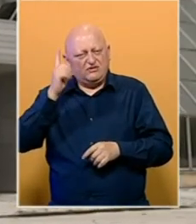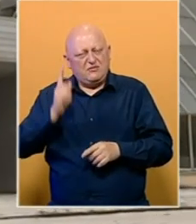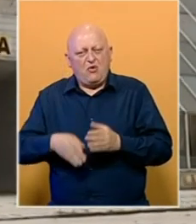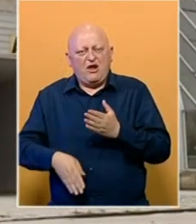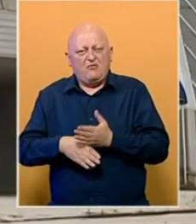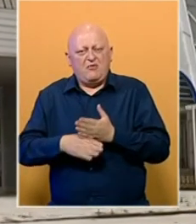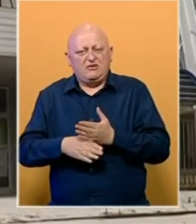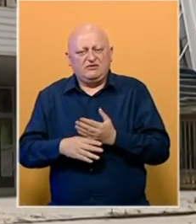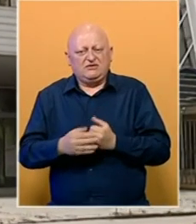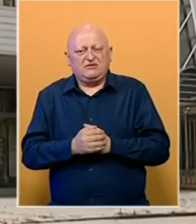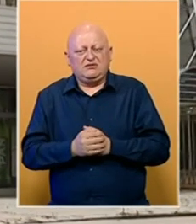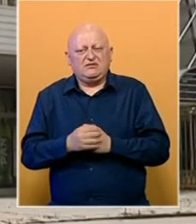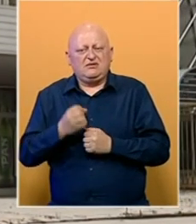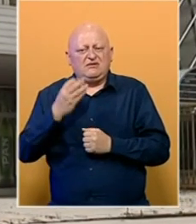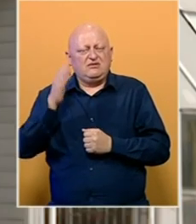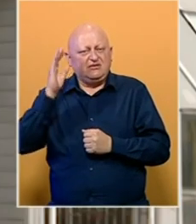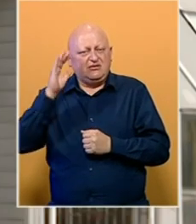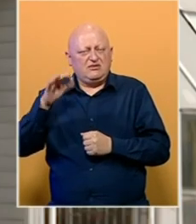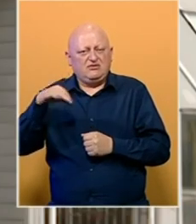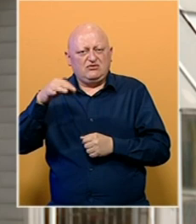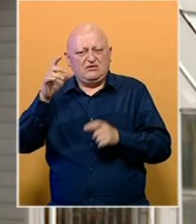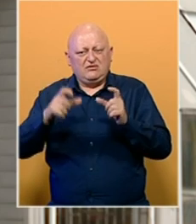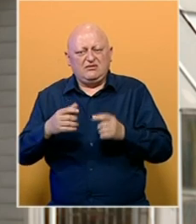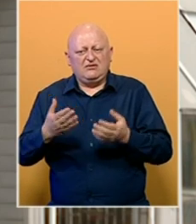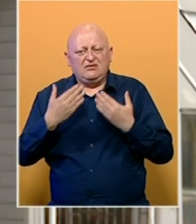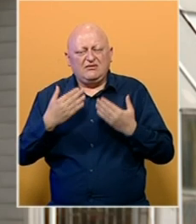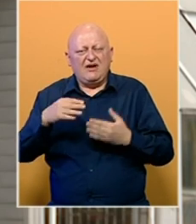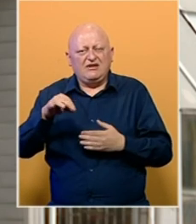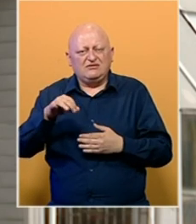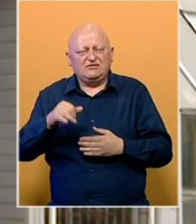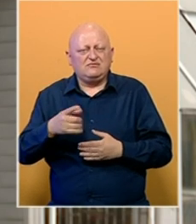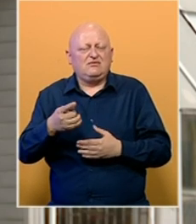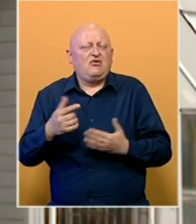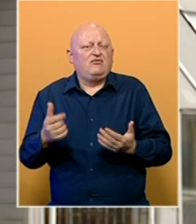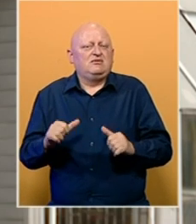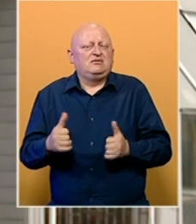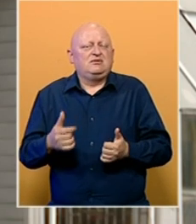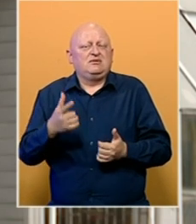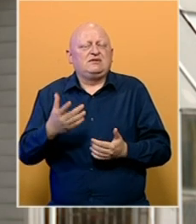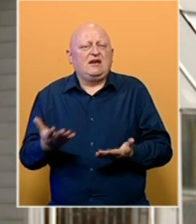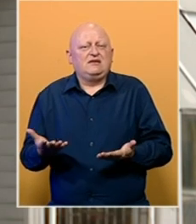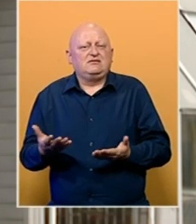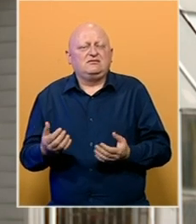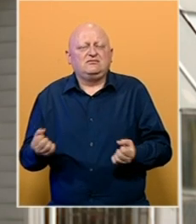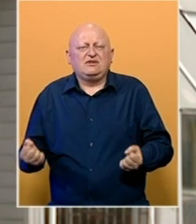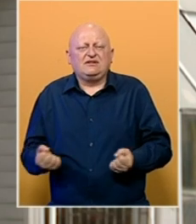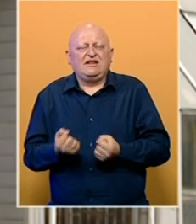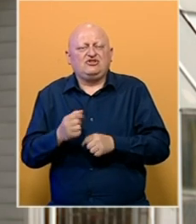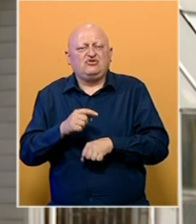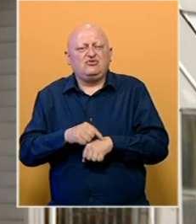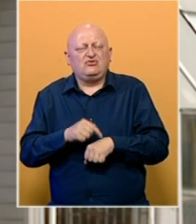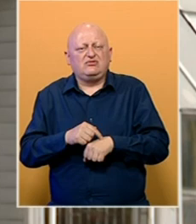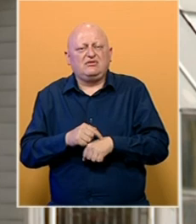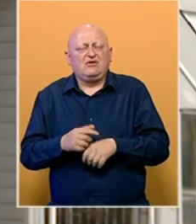mora pomoći. Kada čujete Srebreničani da kaže da hvala se Tuzli, onda vas jednostavno taj teški trenutak